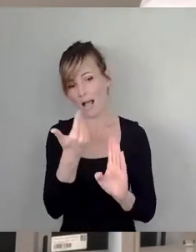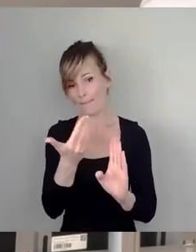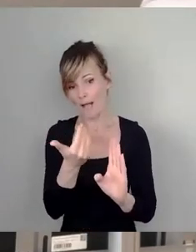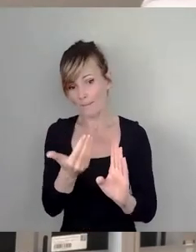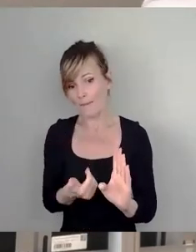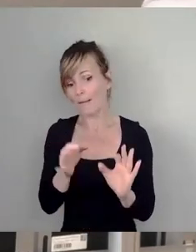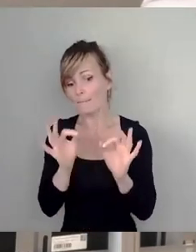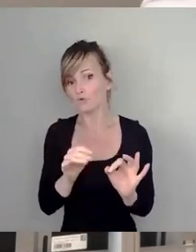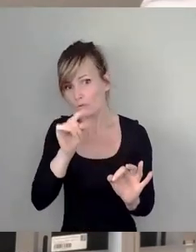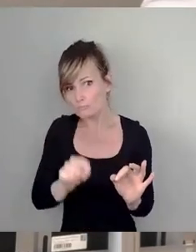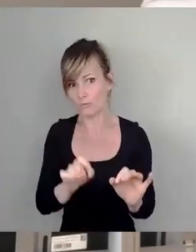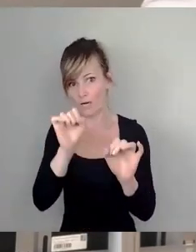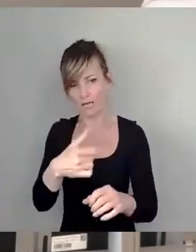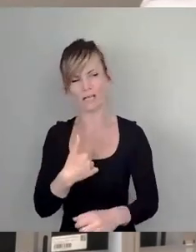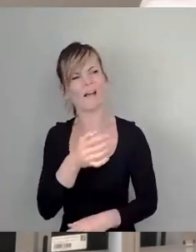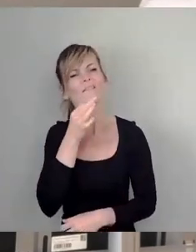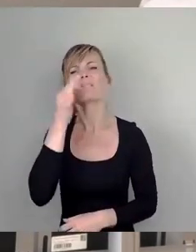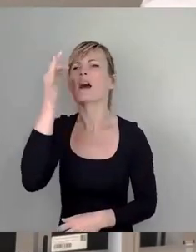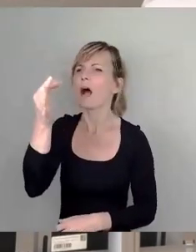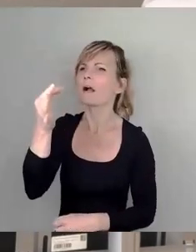gefragt, sagt das zuständige Amt,